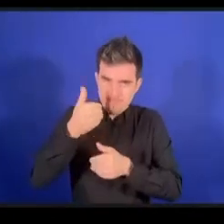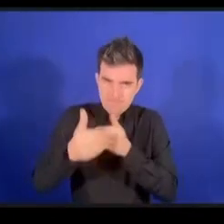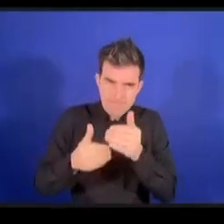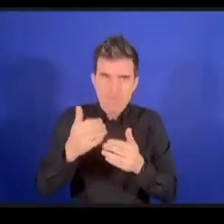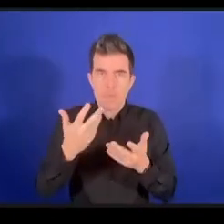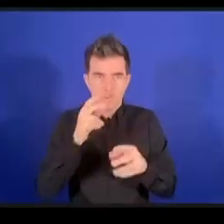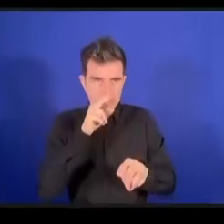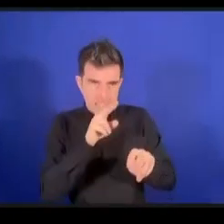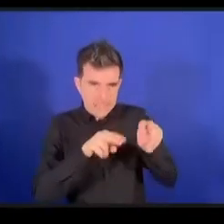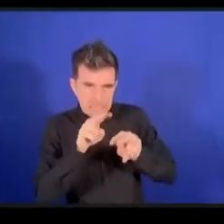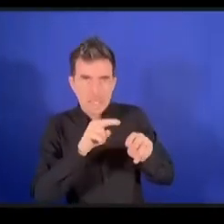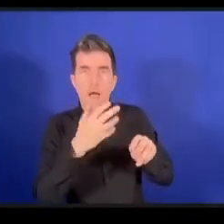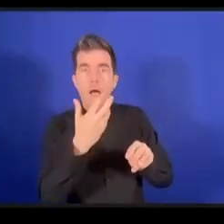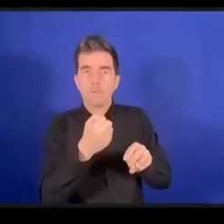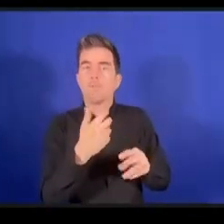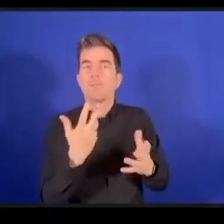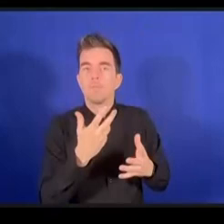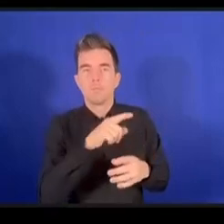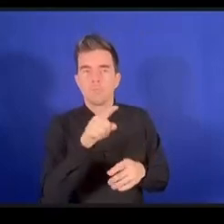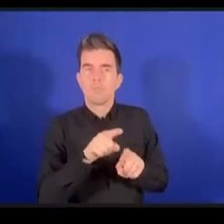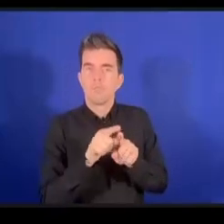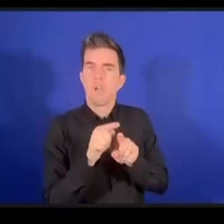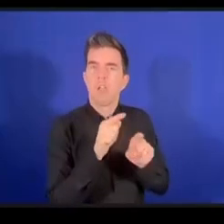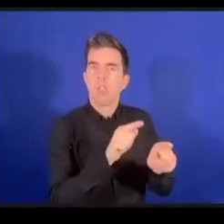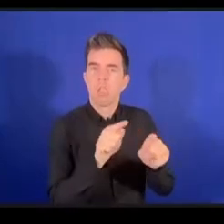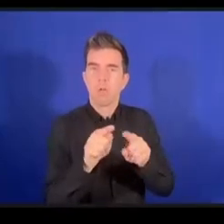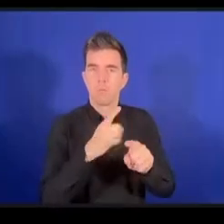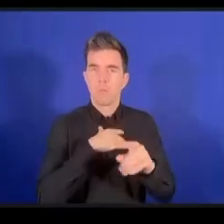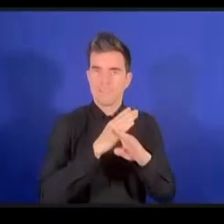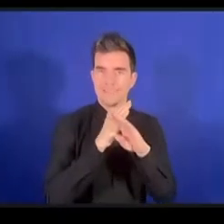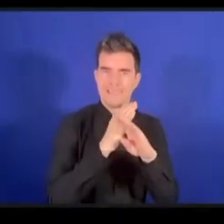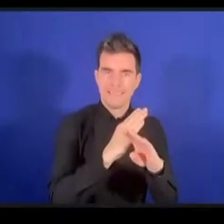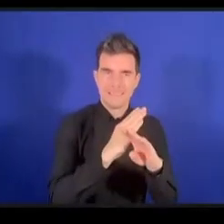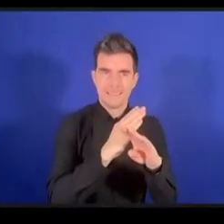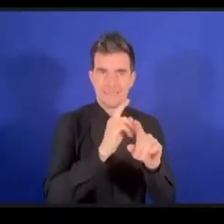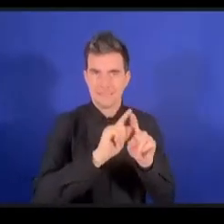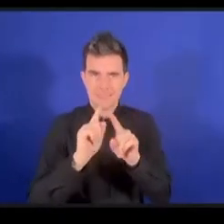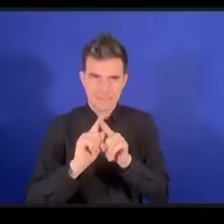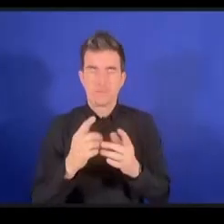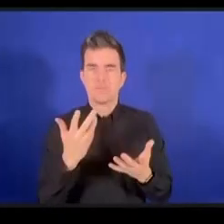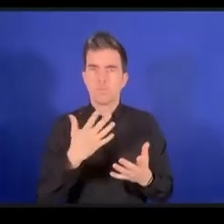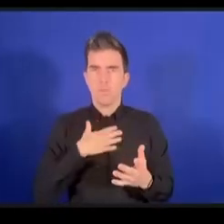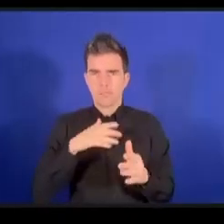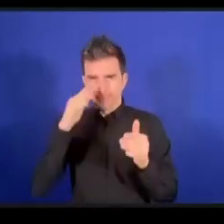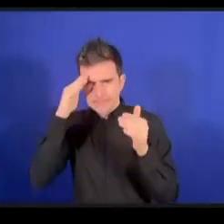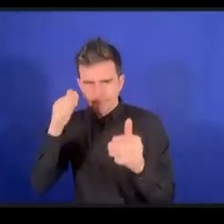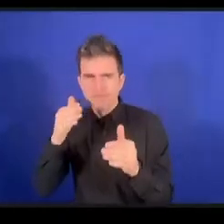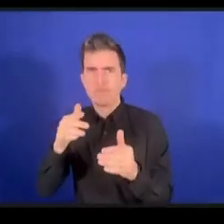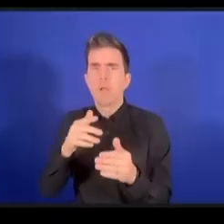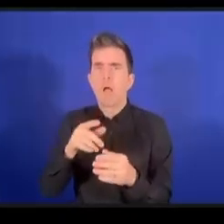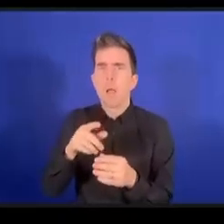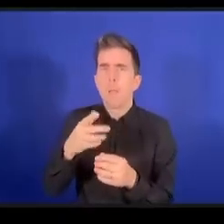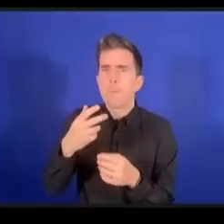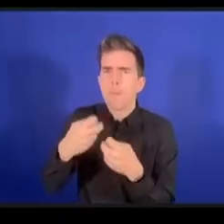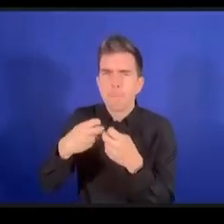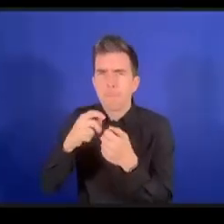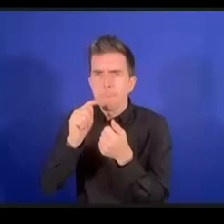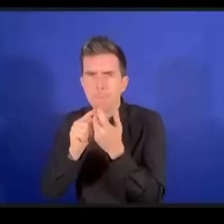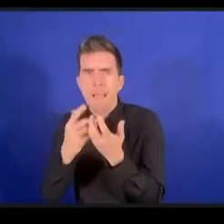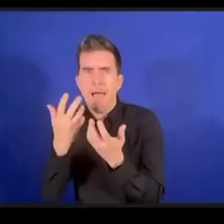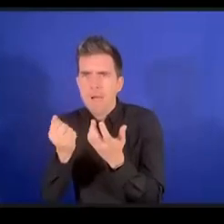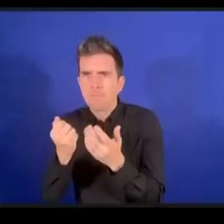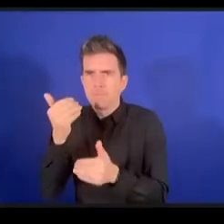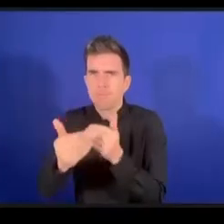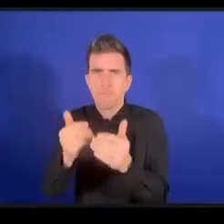شبكة من أصحاب أشأن التي يمكنها تتشكل في آخر المطاف